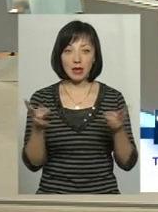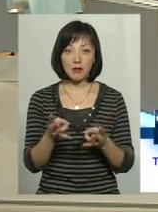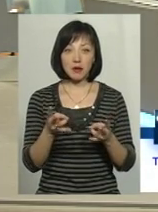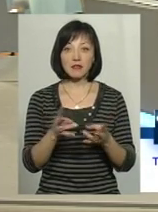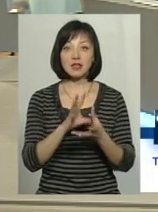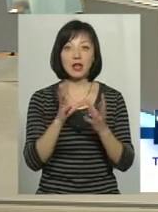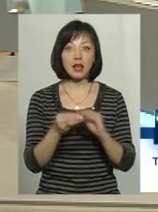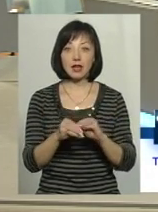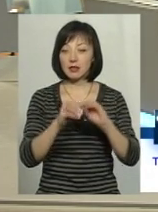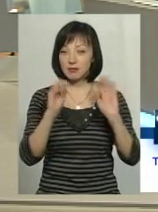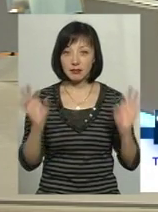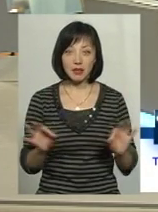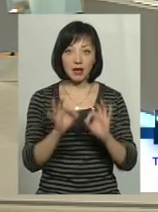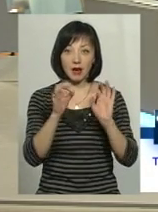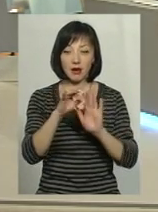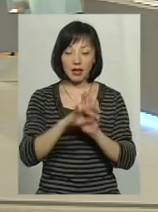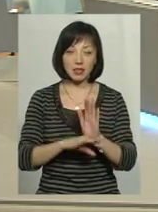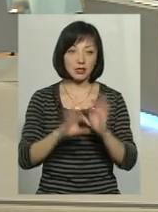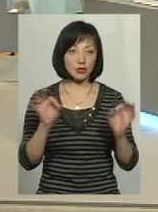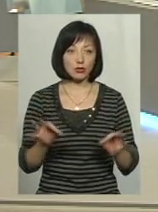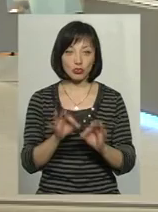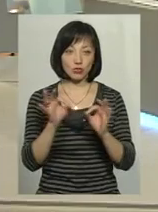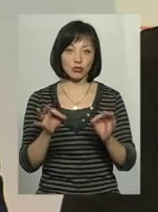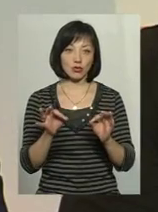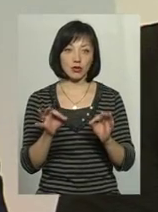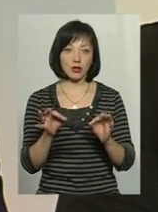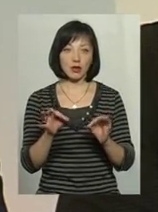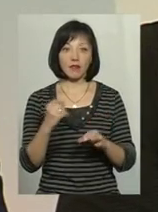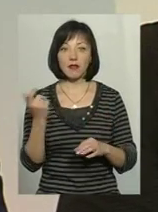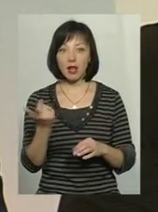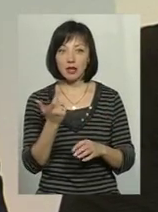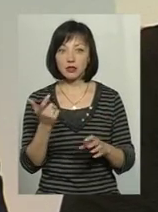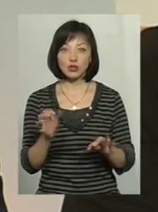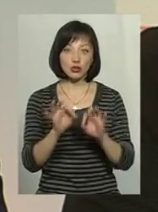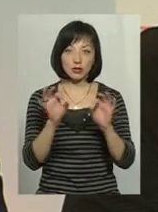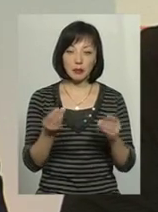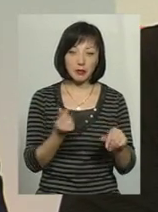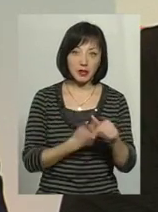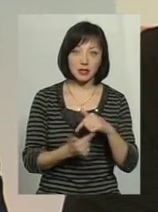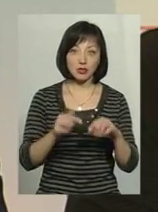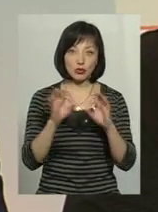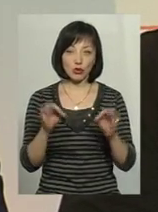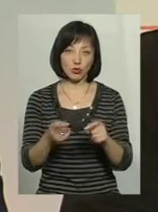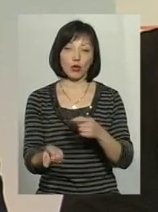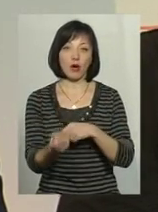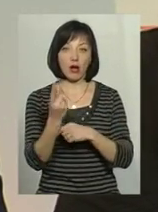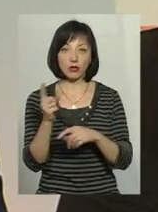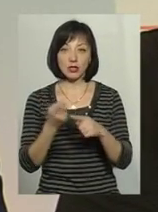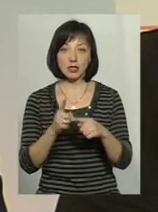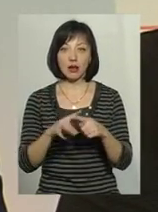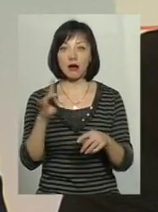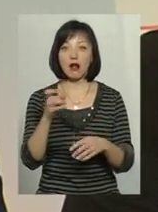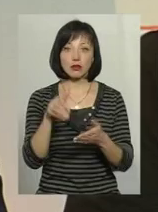він взагалі ніде не числився, ні по яких реєстрах, не був ні власником бізнесу, а нічого. А тут оказывається, що це